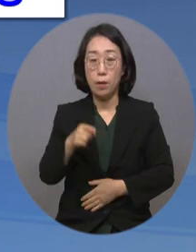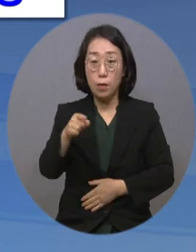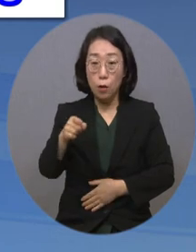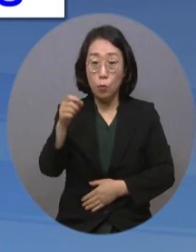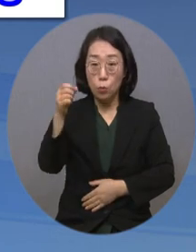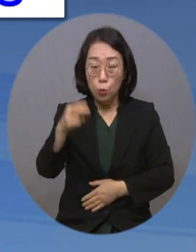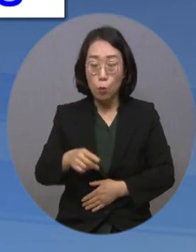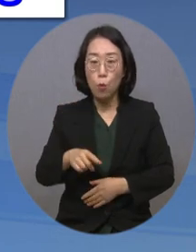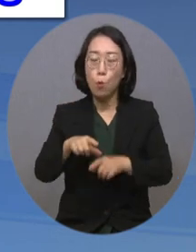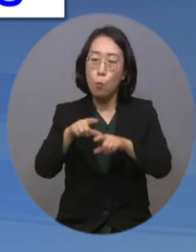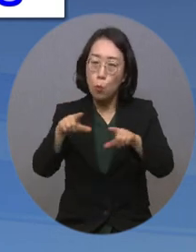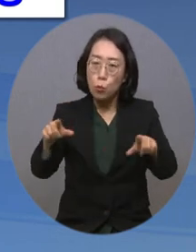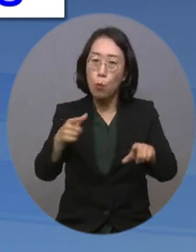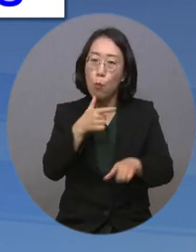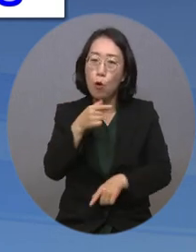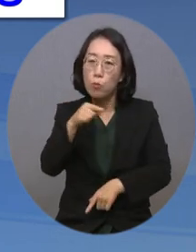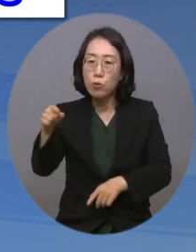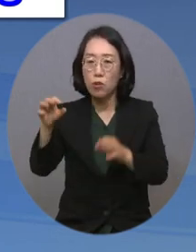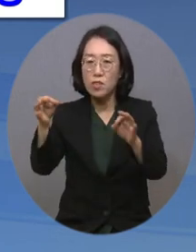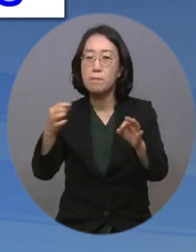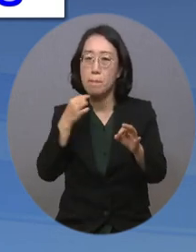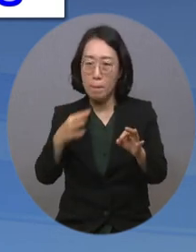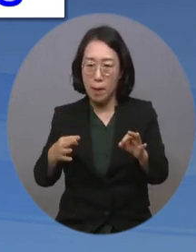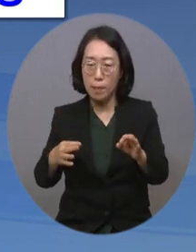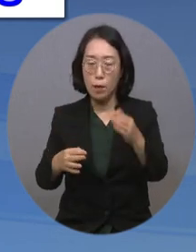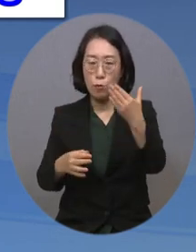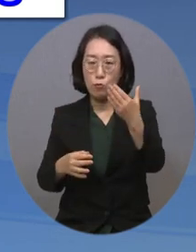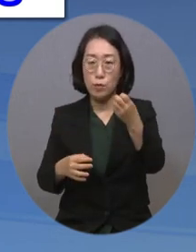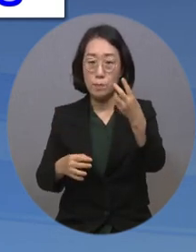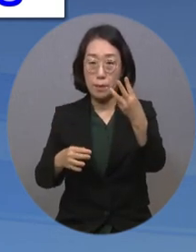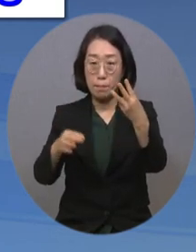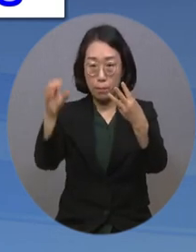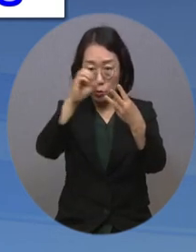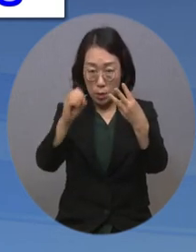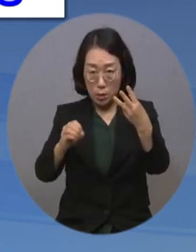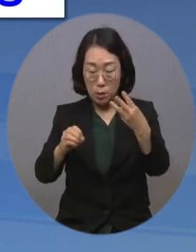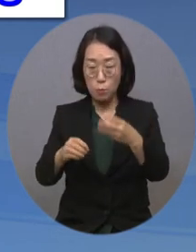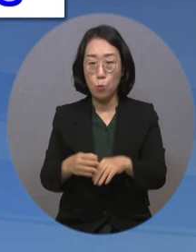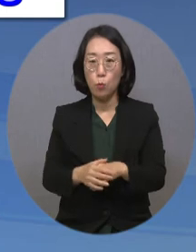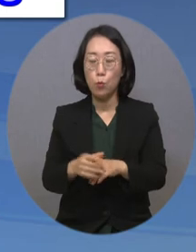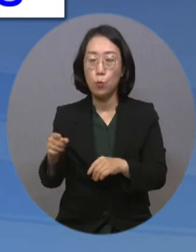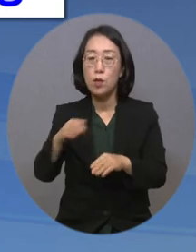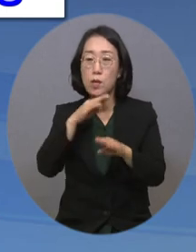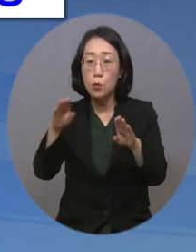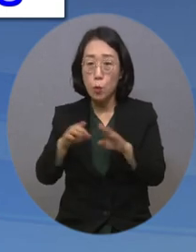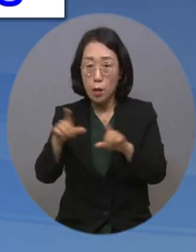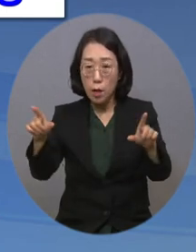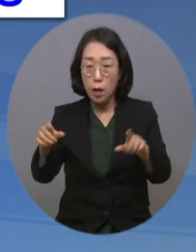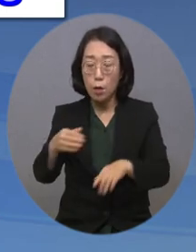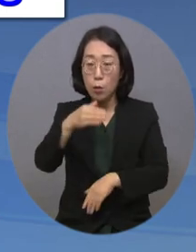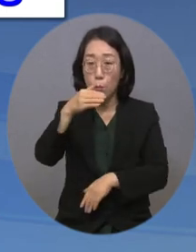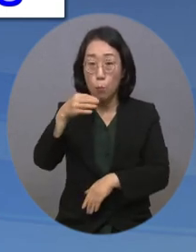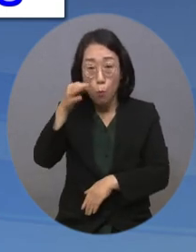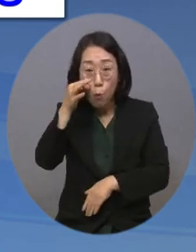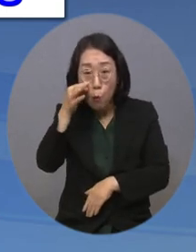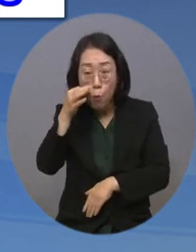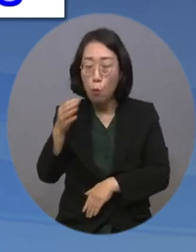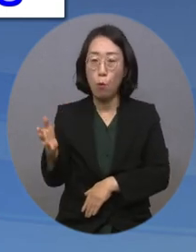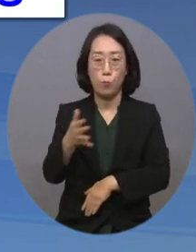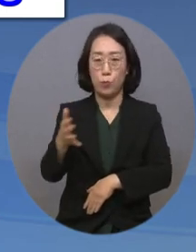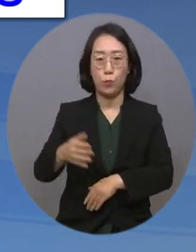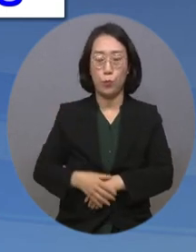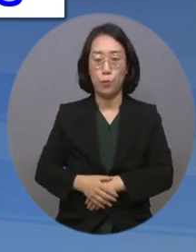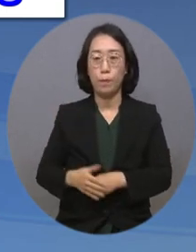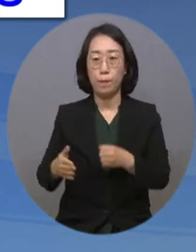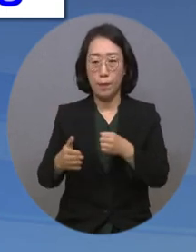또한 평일 상영 비중은 93.2%로 휴일인 일요일 상영은 없는 실정입니다. 이에